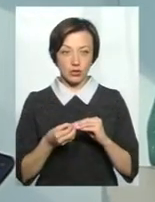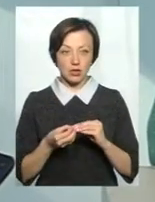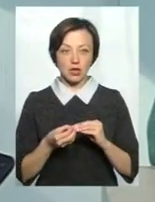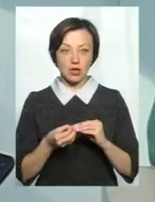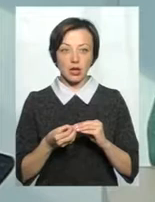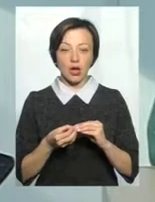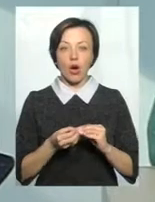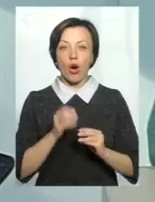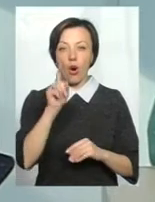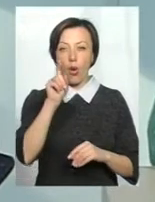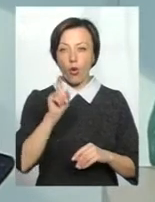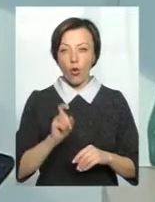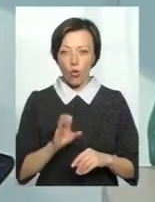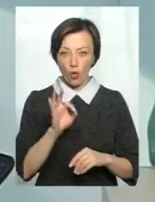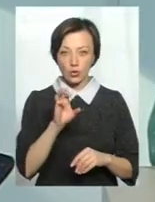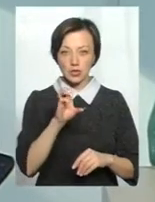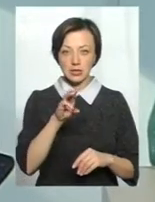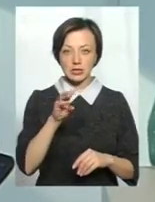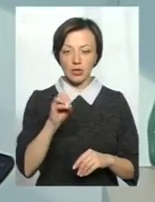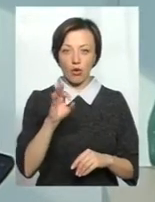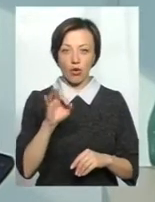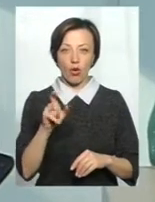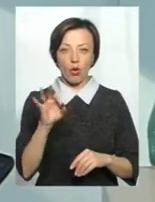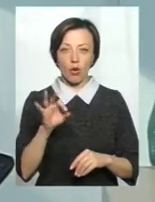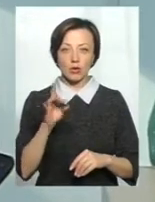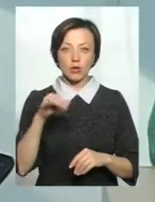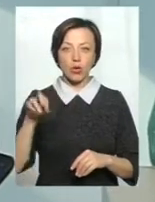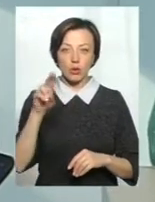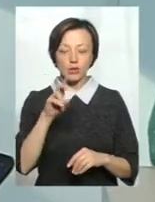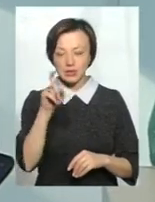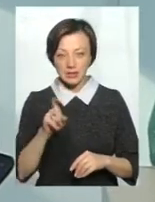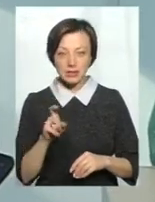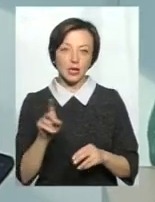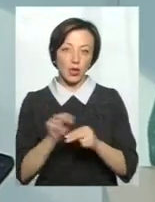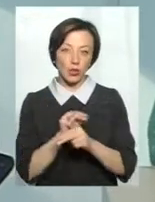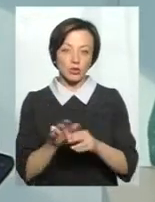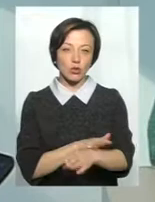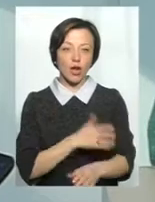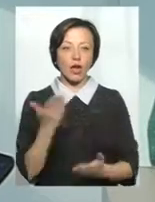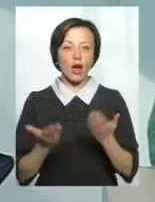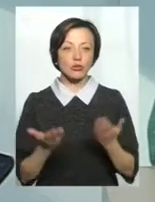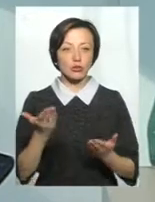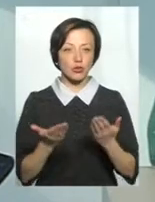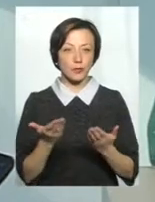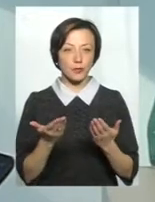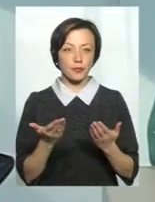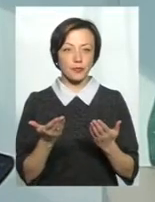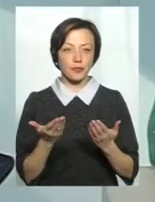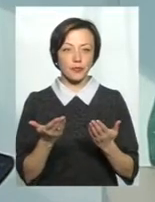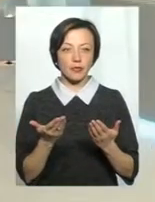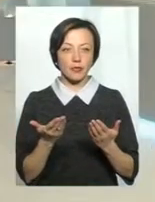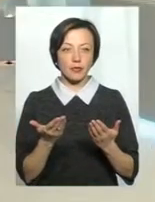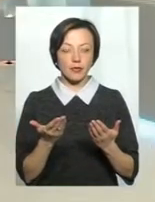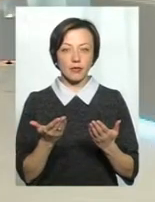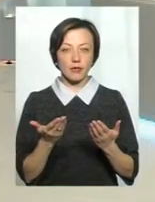захворювання, остеохондроз, то проблема трохи складніша і довше лікується. В основному, якщо на